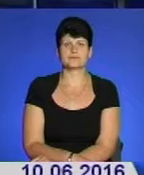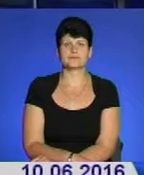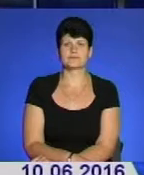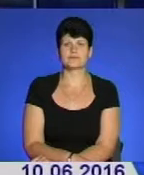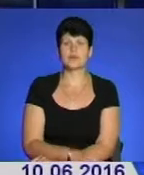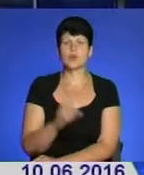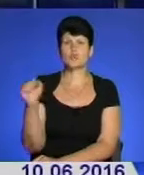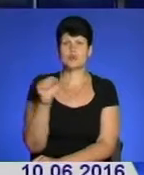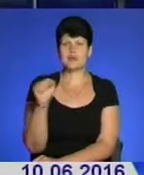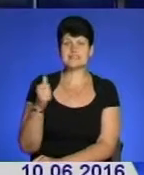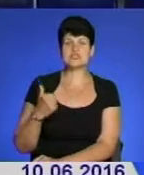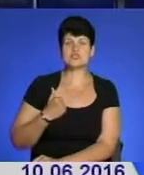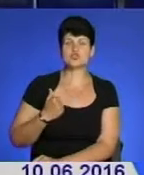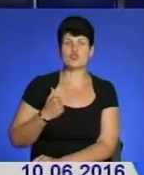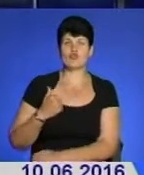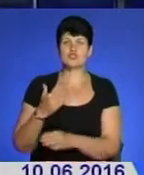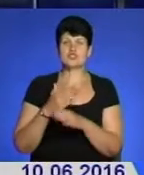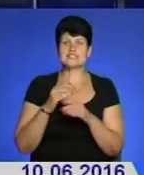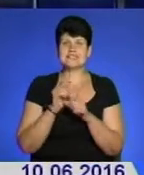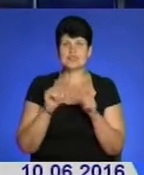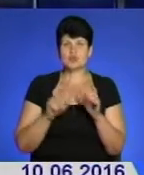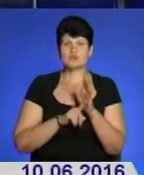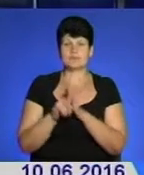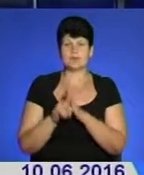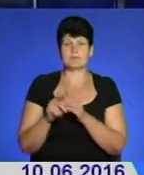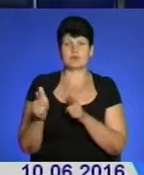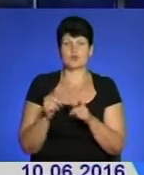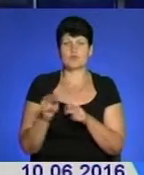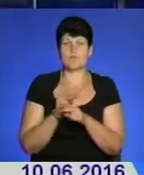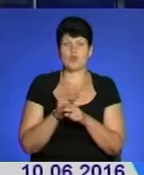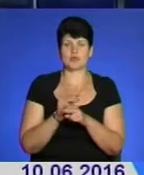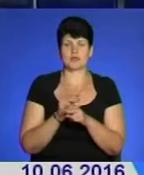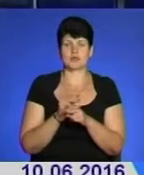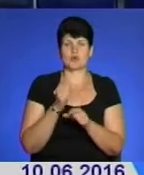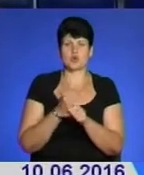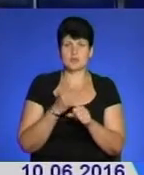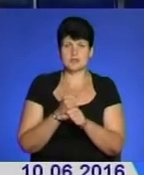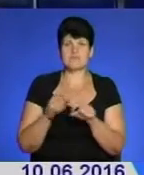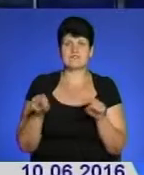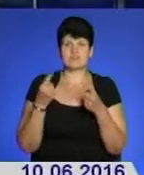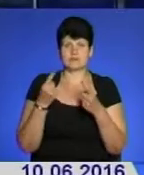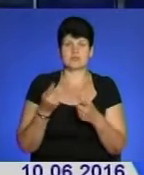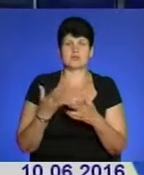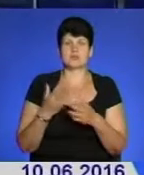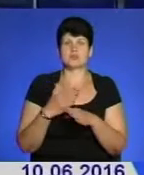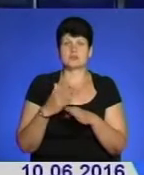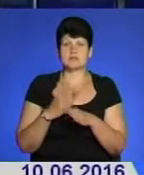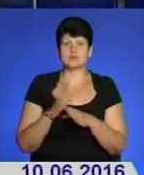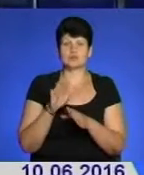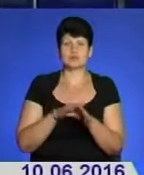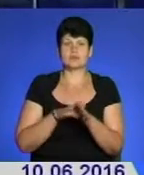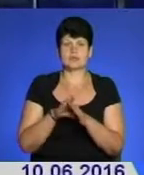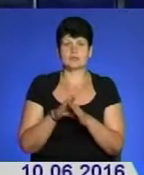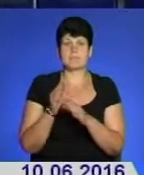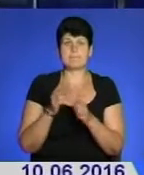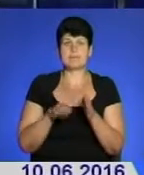У Теребовлянській військовій частині розпочали підготовку до ремонтних робіт з відновлення військового формування. Виконуватиме їх підрядна організація